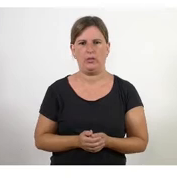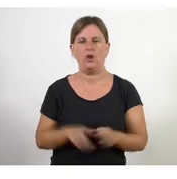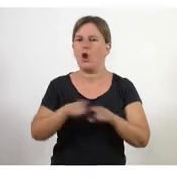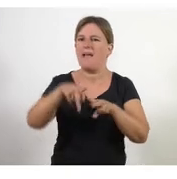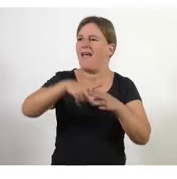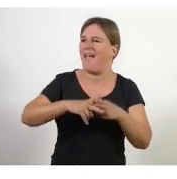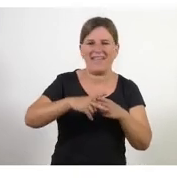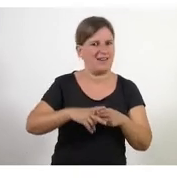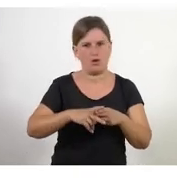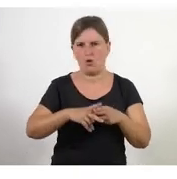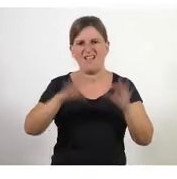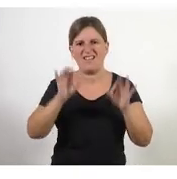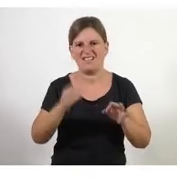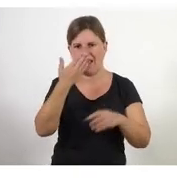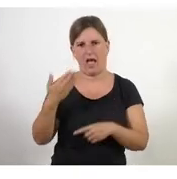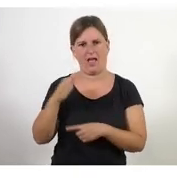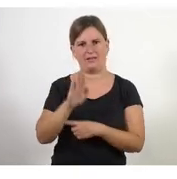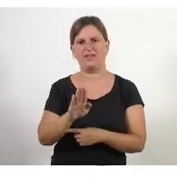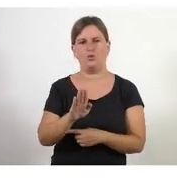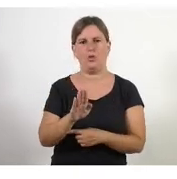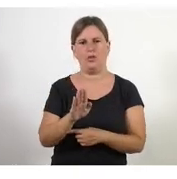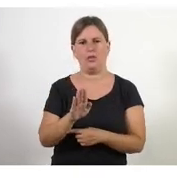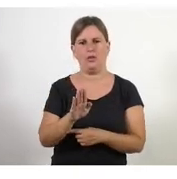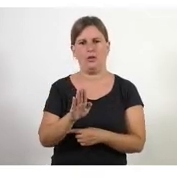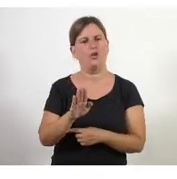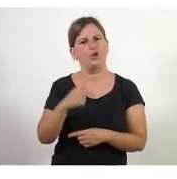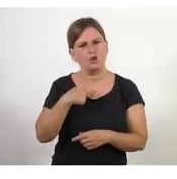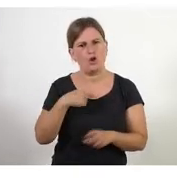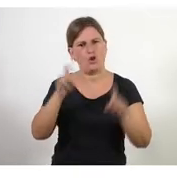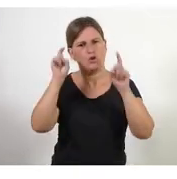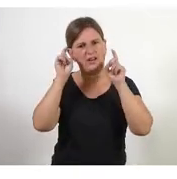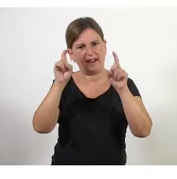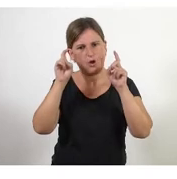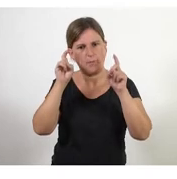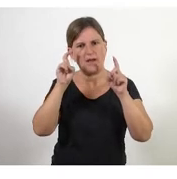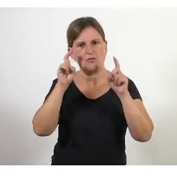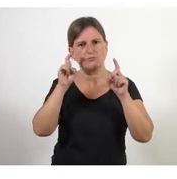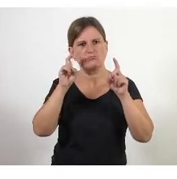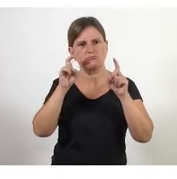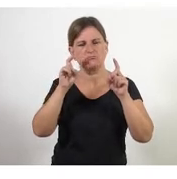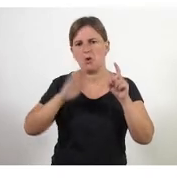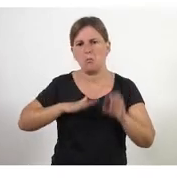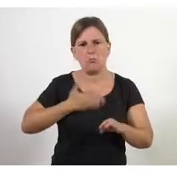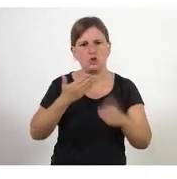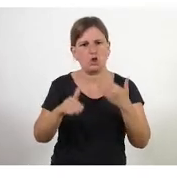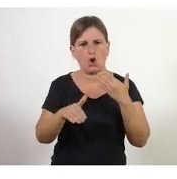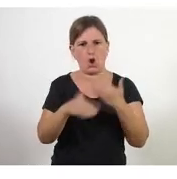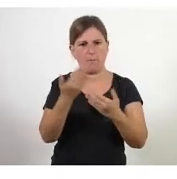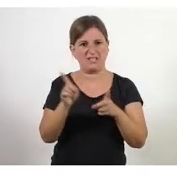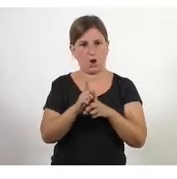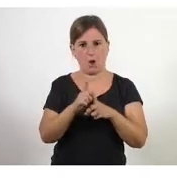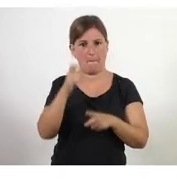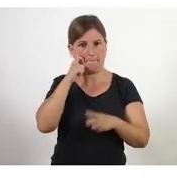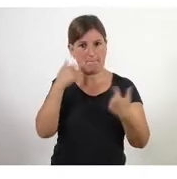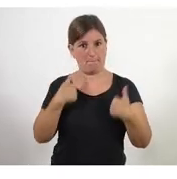eina és una actitud que jo et recomanaria que si la pots començar fins i tot a aplicar a nivell personal